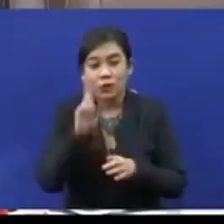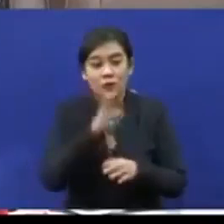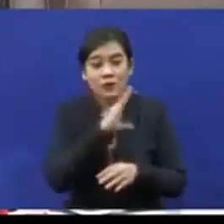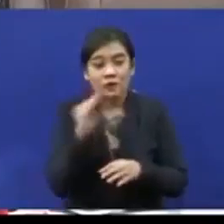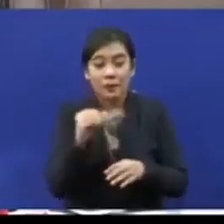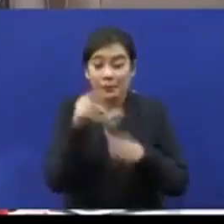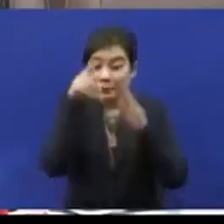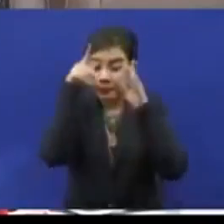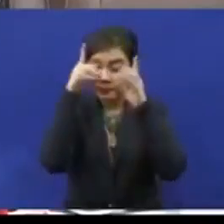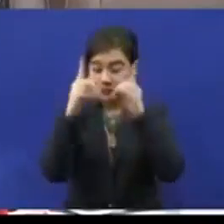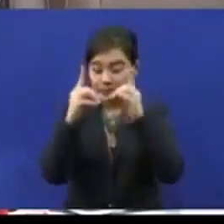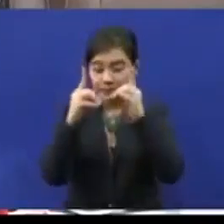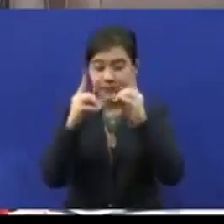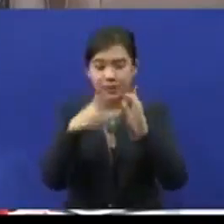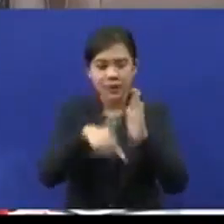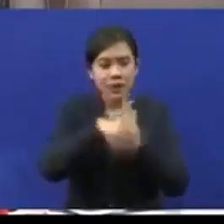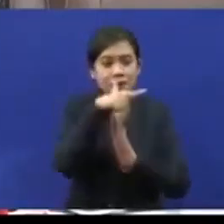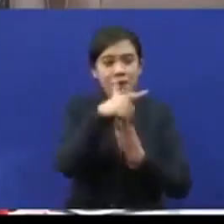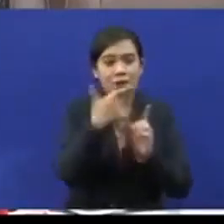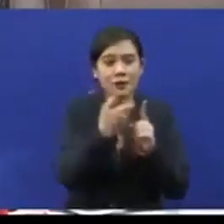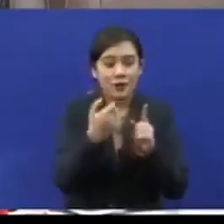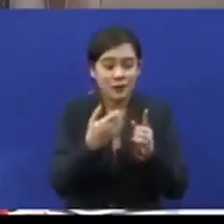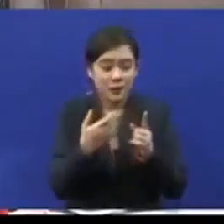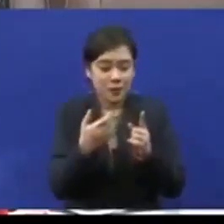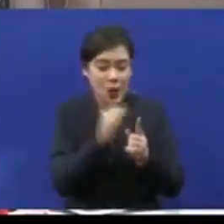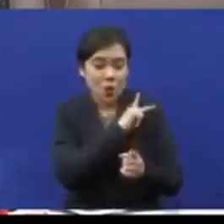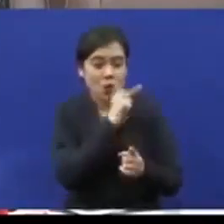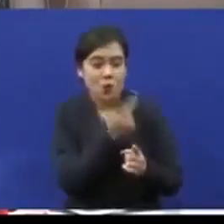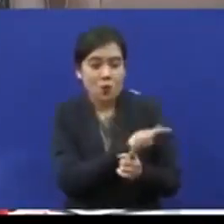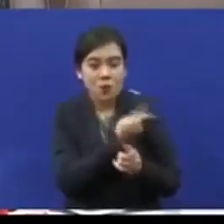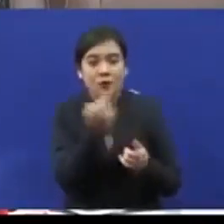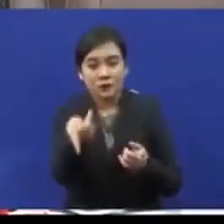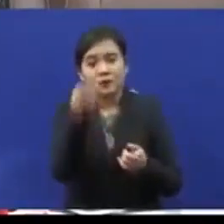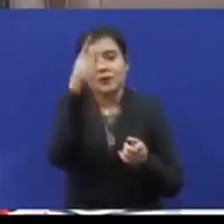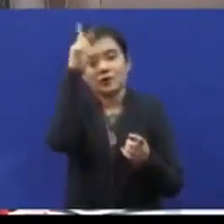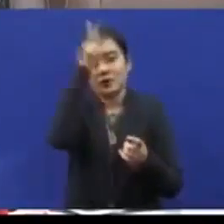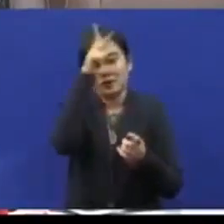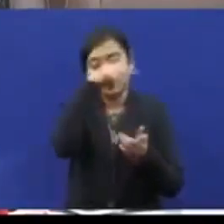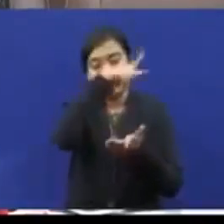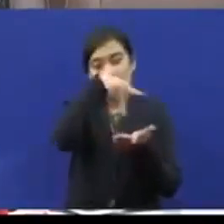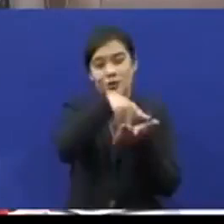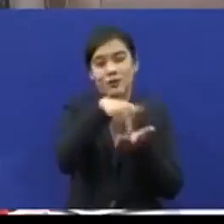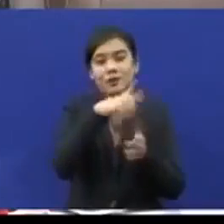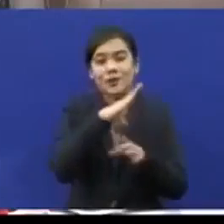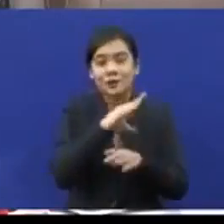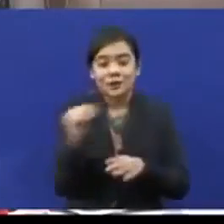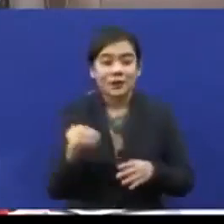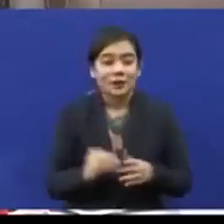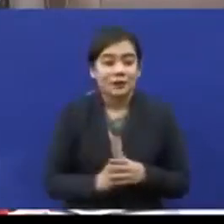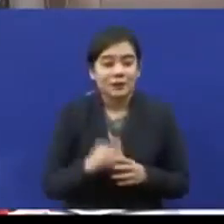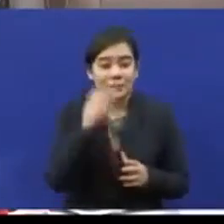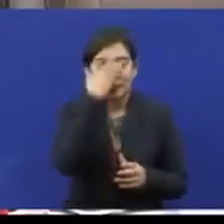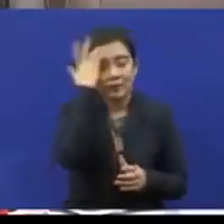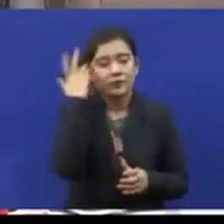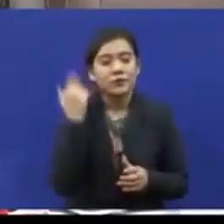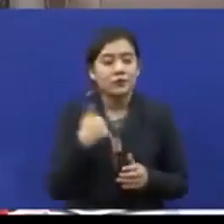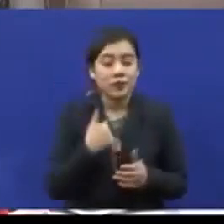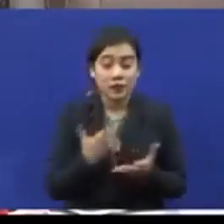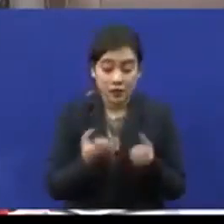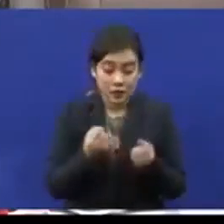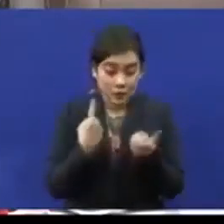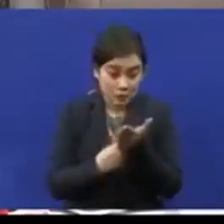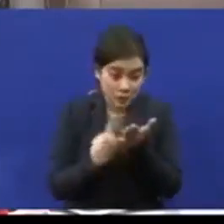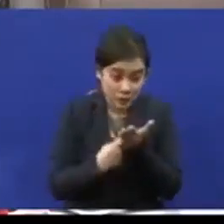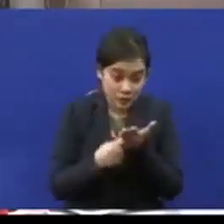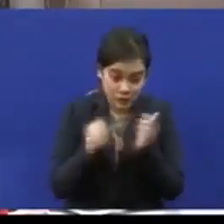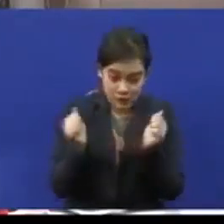pendidikan adalah lebih kepada bidang kuasa kerajaan persekutuan. Namun begitu, izinkan saya berbincang sedikit tentang